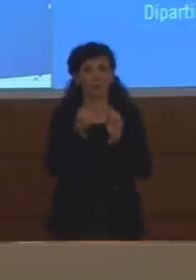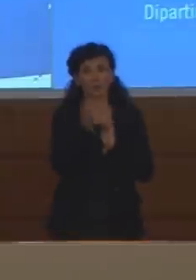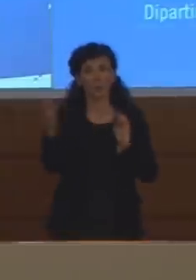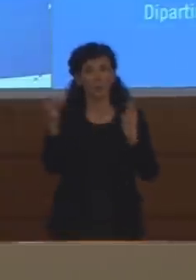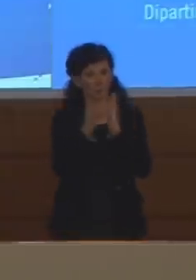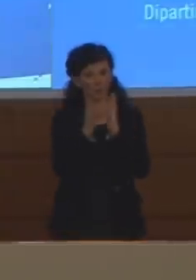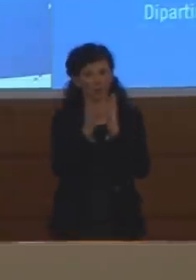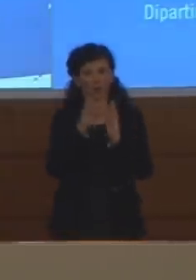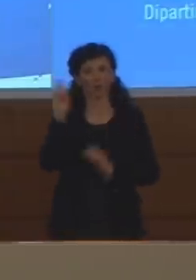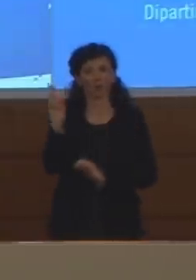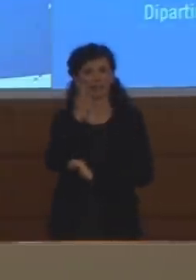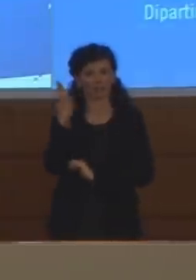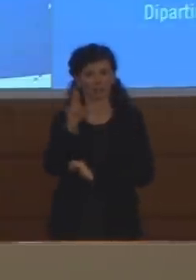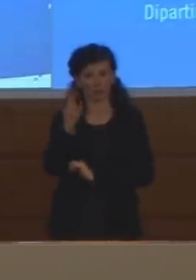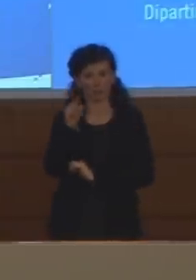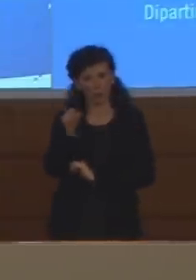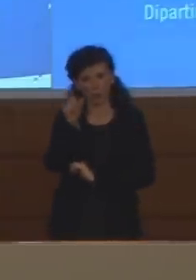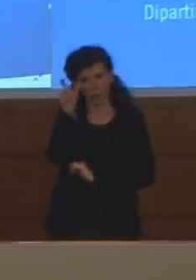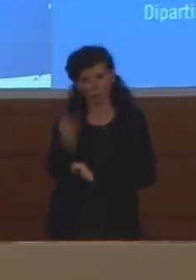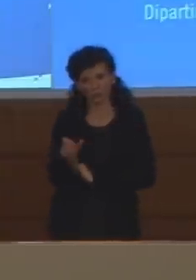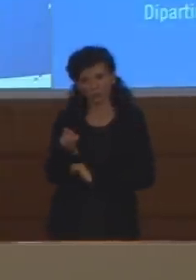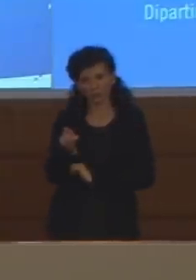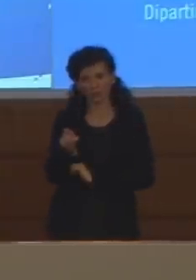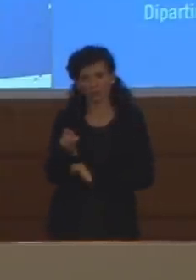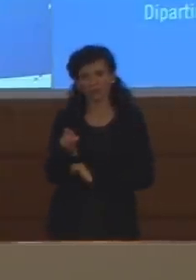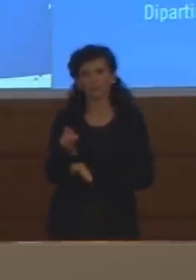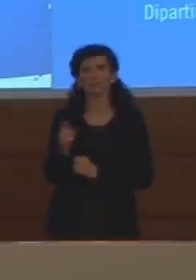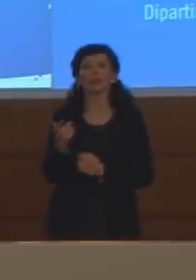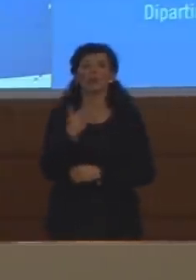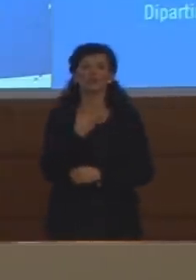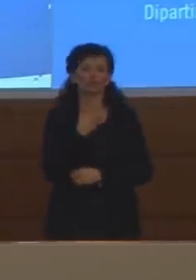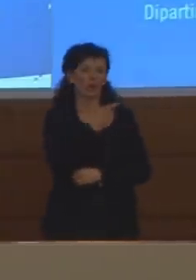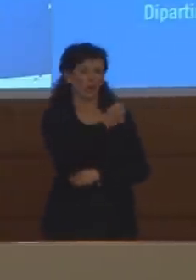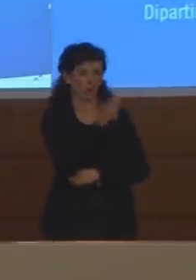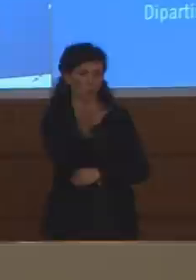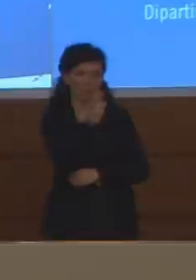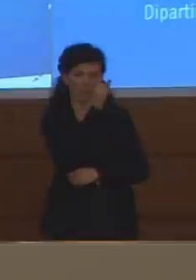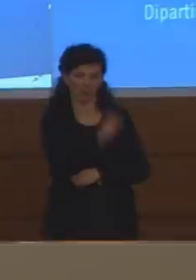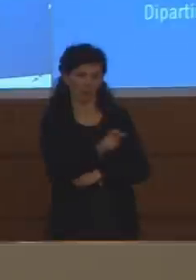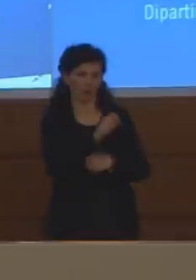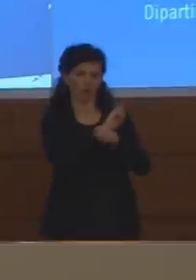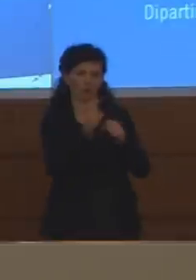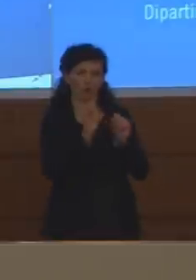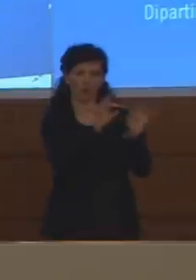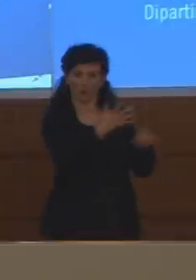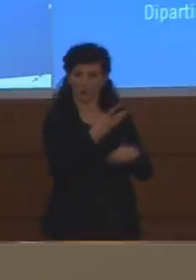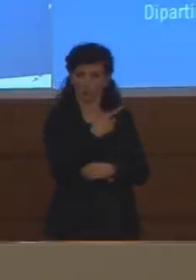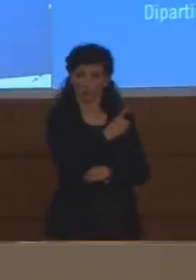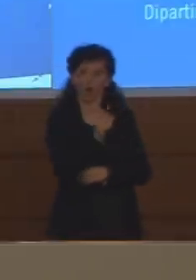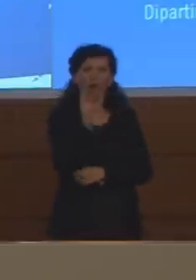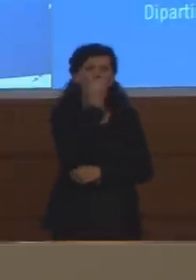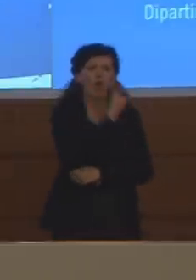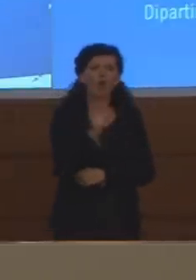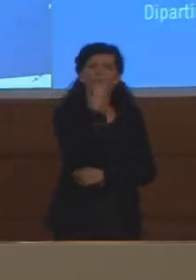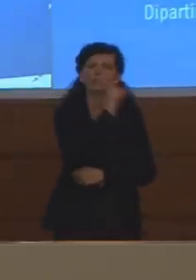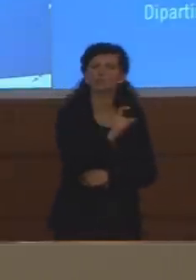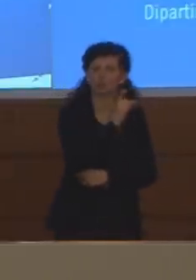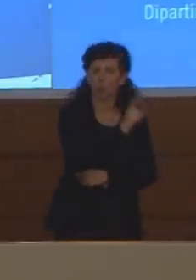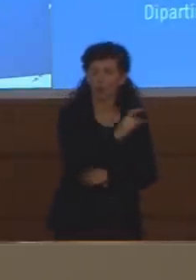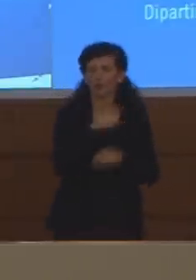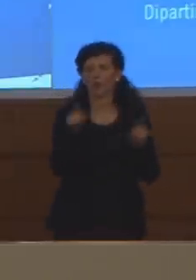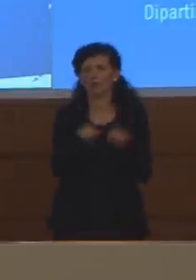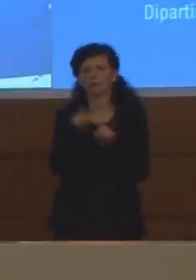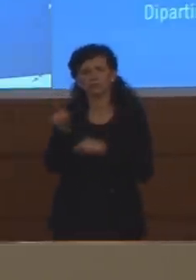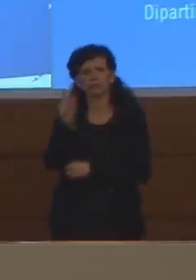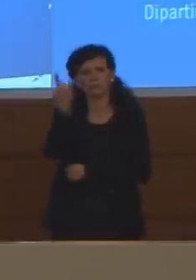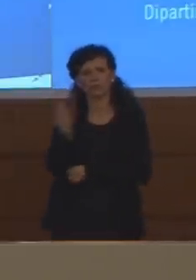come noi abbiamo il dato dei positivi giorno per giorno ci viene comunicato dalle singole